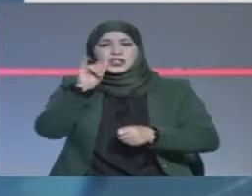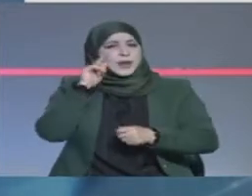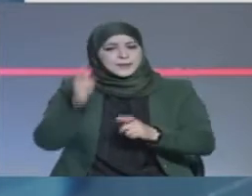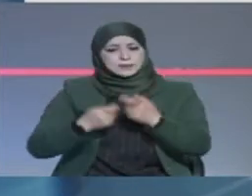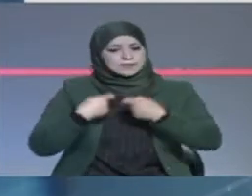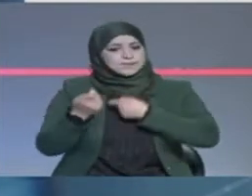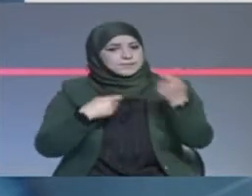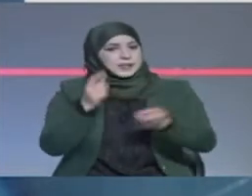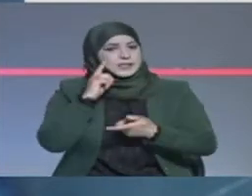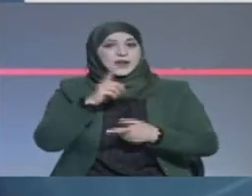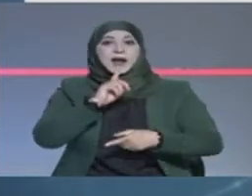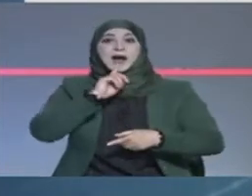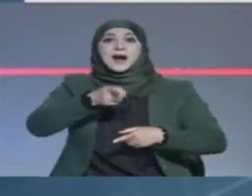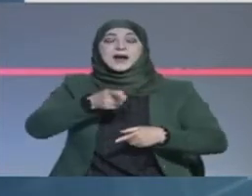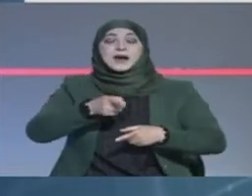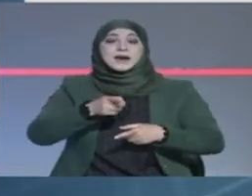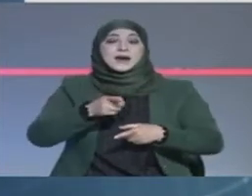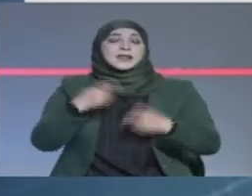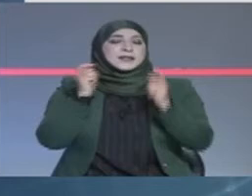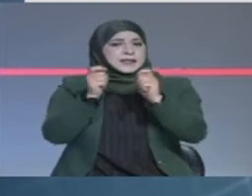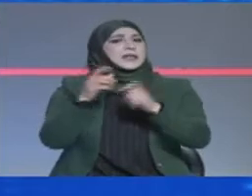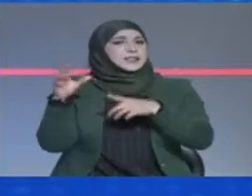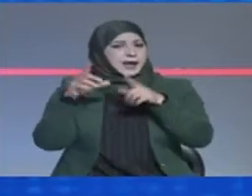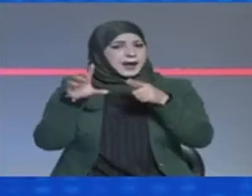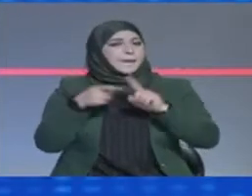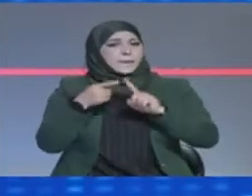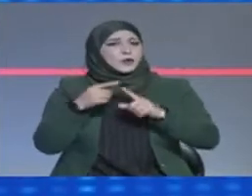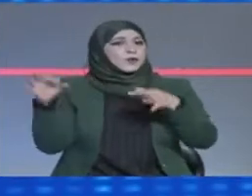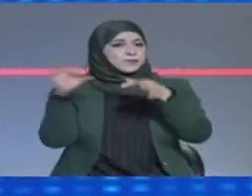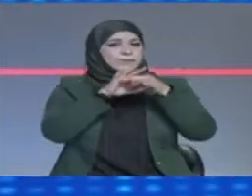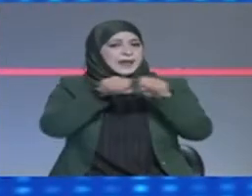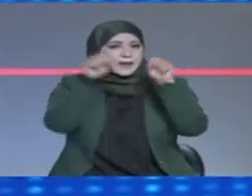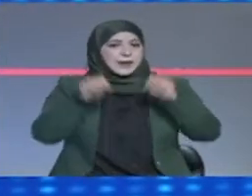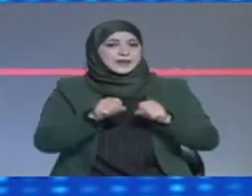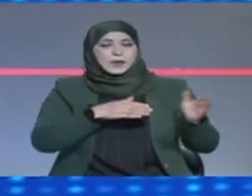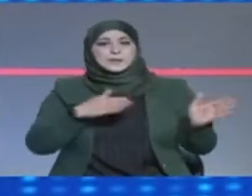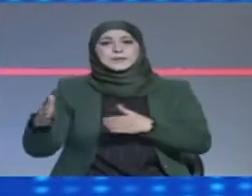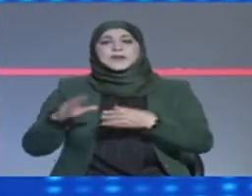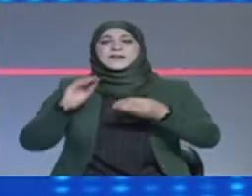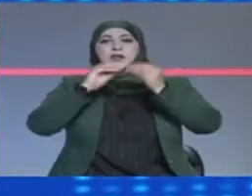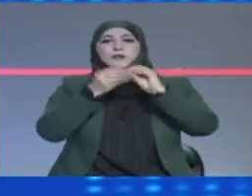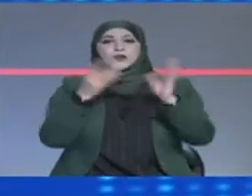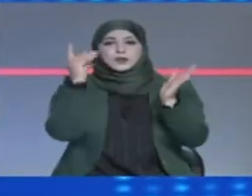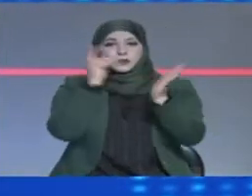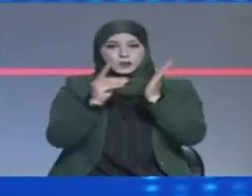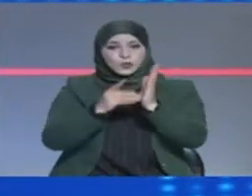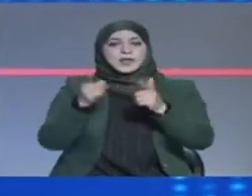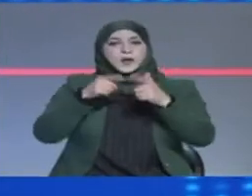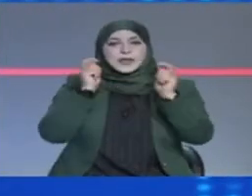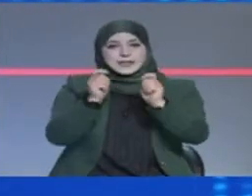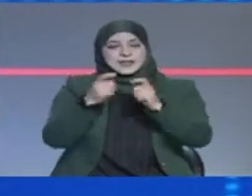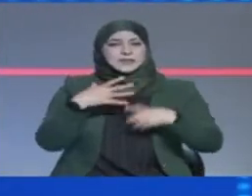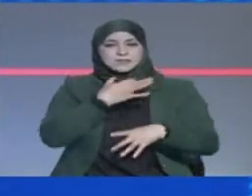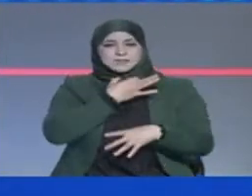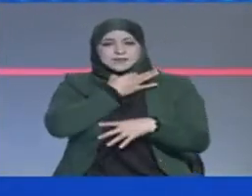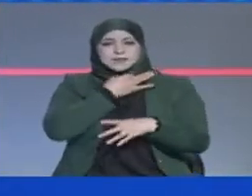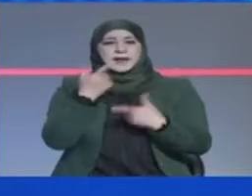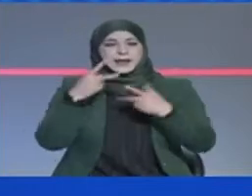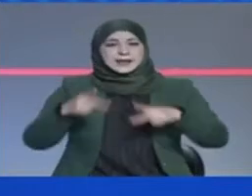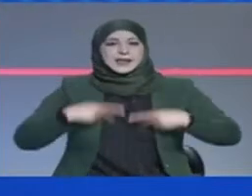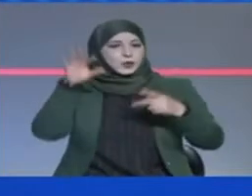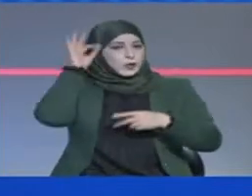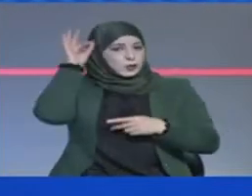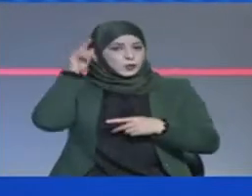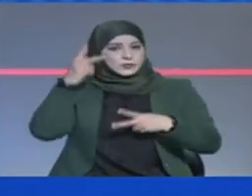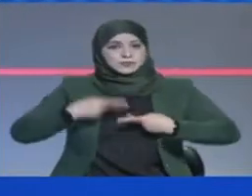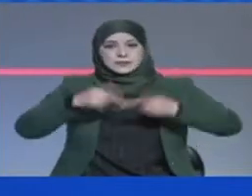قرار سياسي للدولة يهم الدولة في جديد الأزمة الدستورية وسياسية الخانقة التي تعيشها تونس